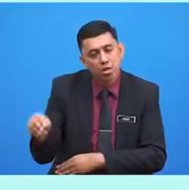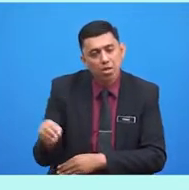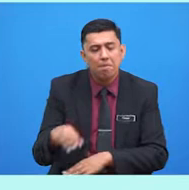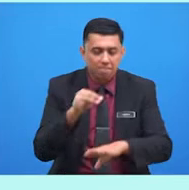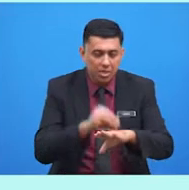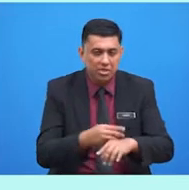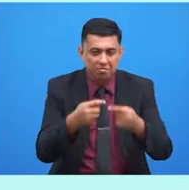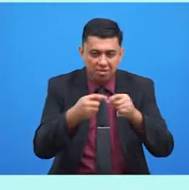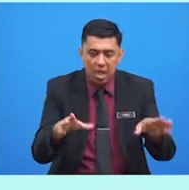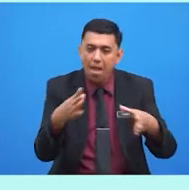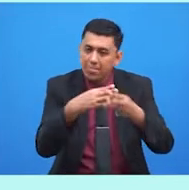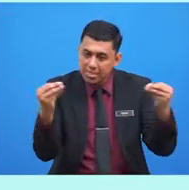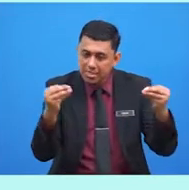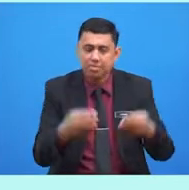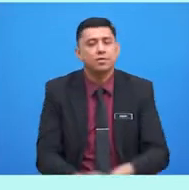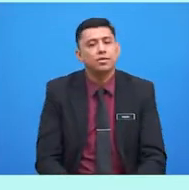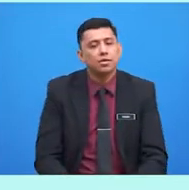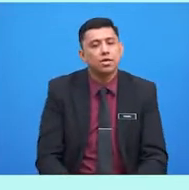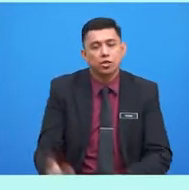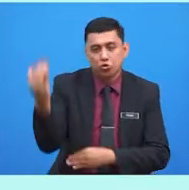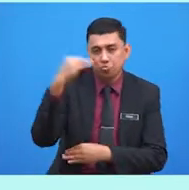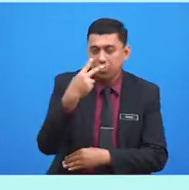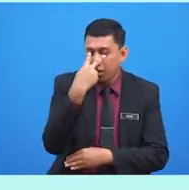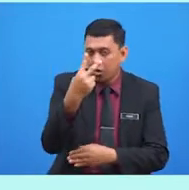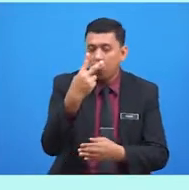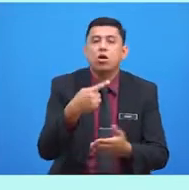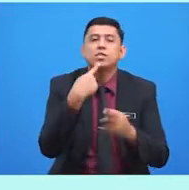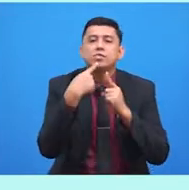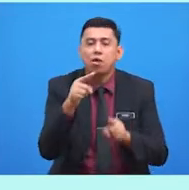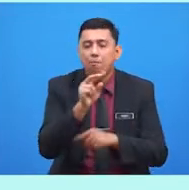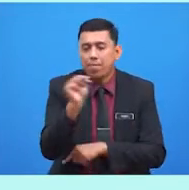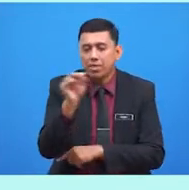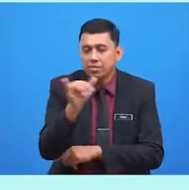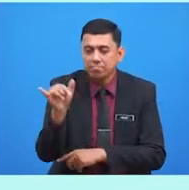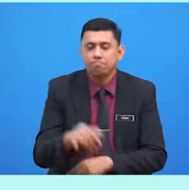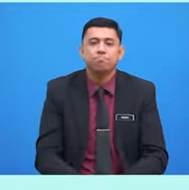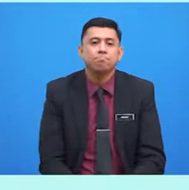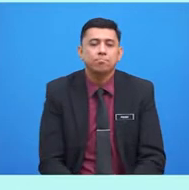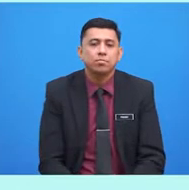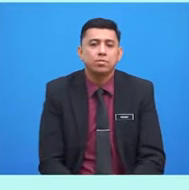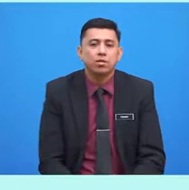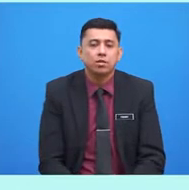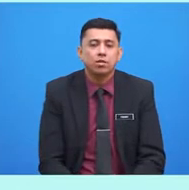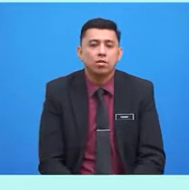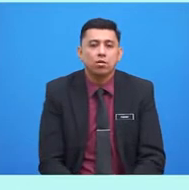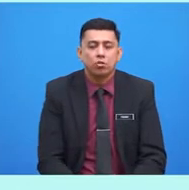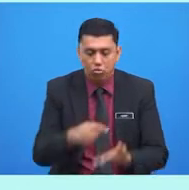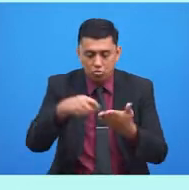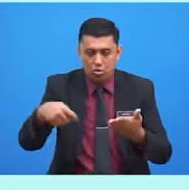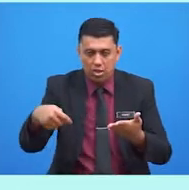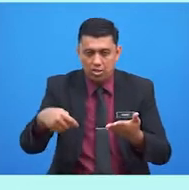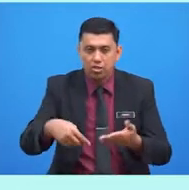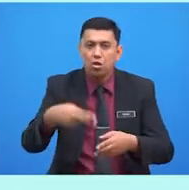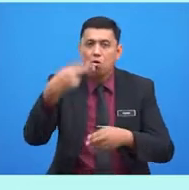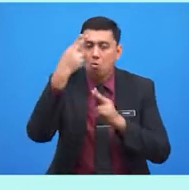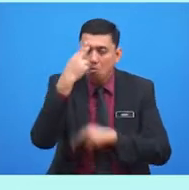telahpun tamat. Jom kita lihat jawapannya. Tulis hormat atau tidak